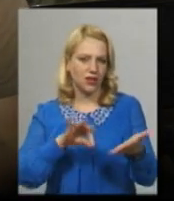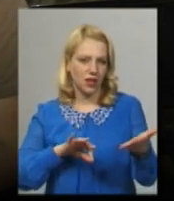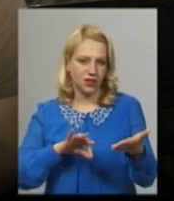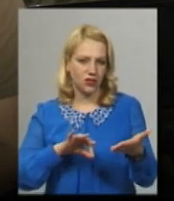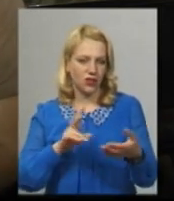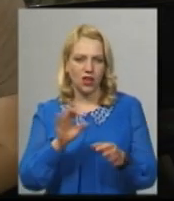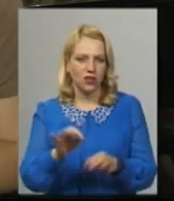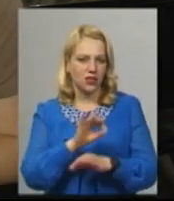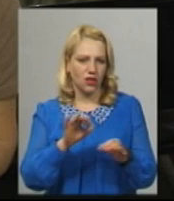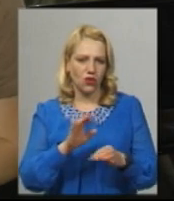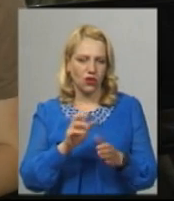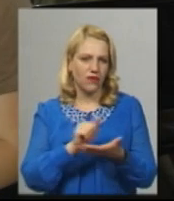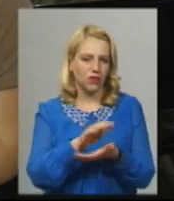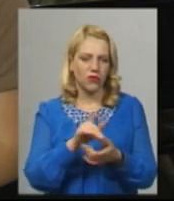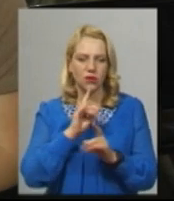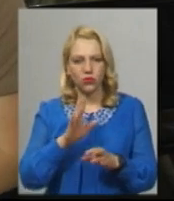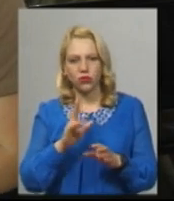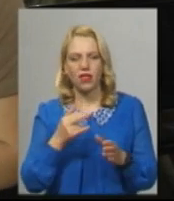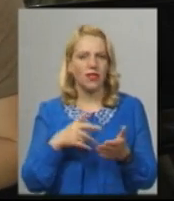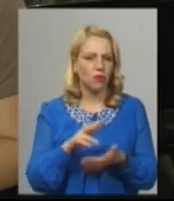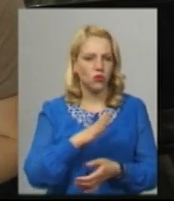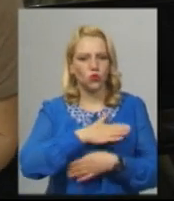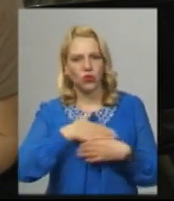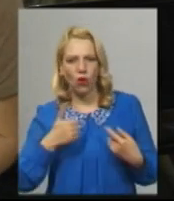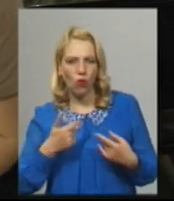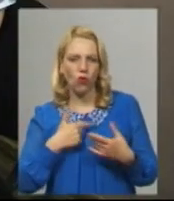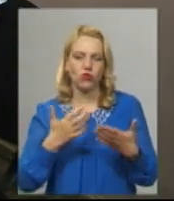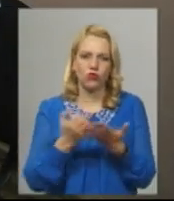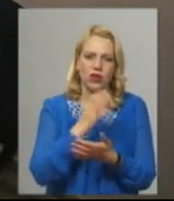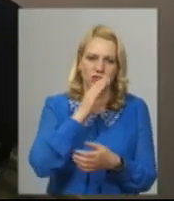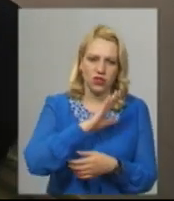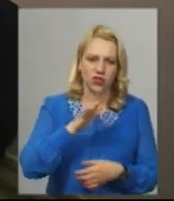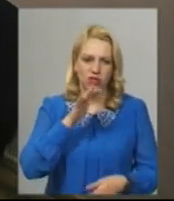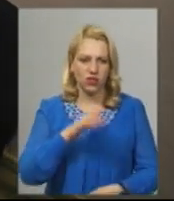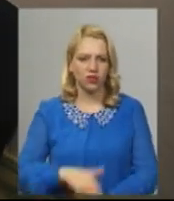не скажуть, ой, ні, я не піду, чи я не хочу, в мене не вистачає часу